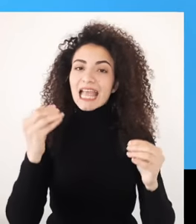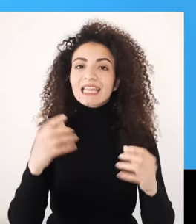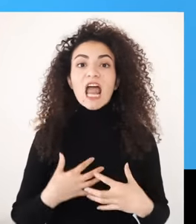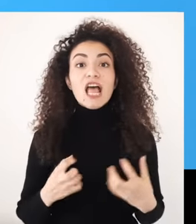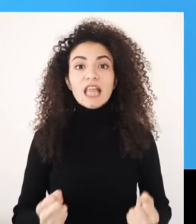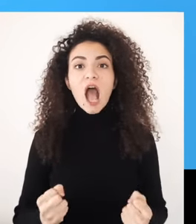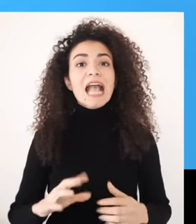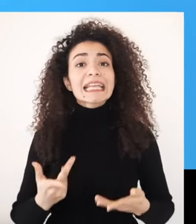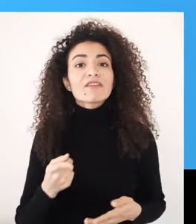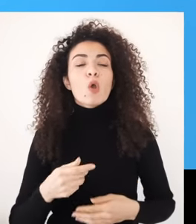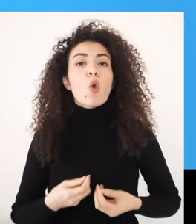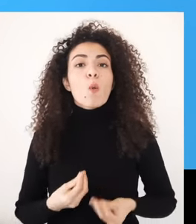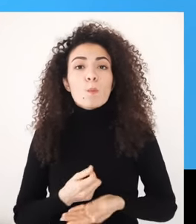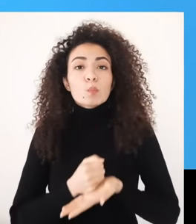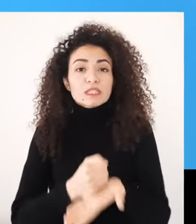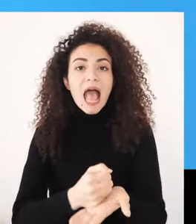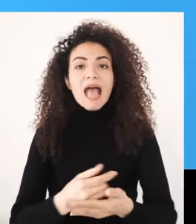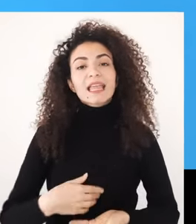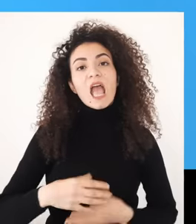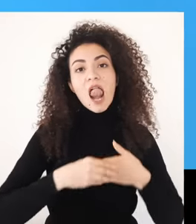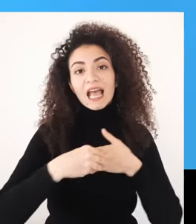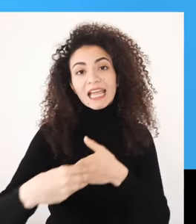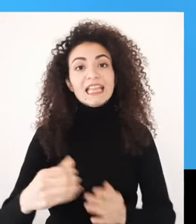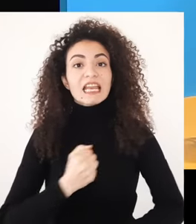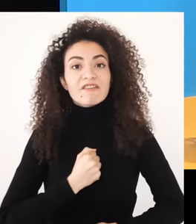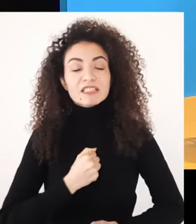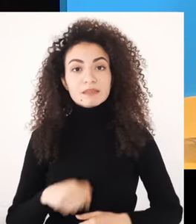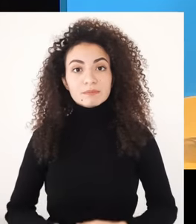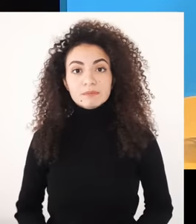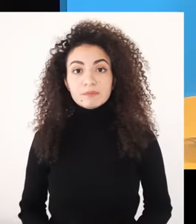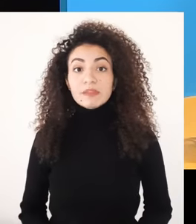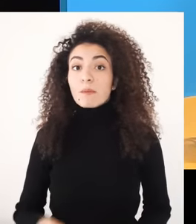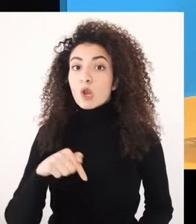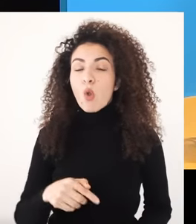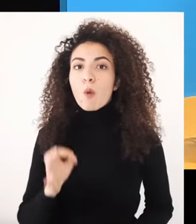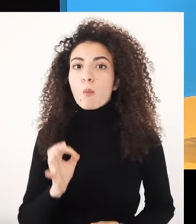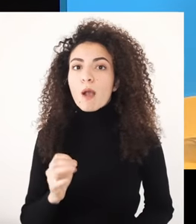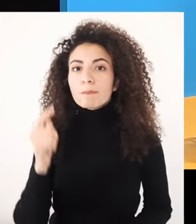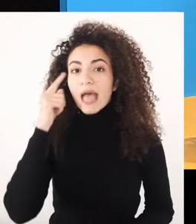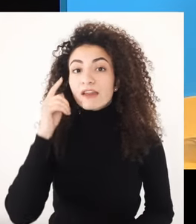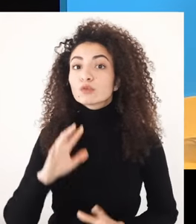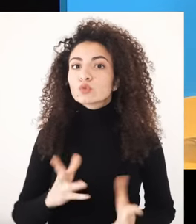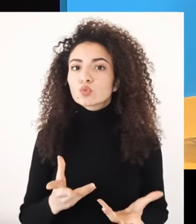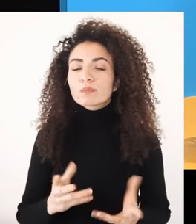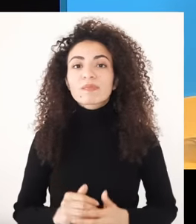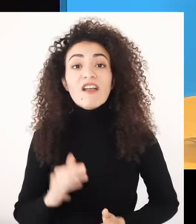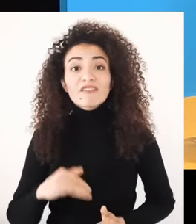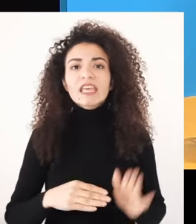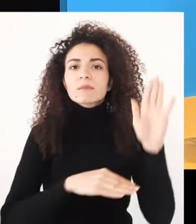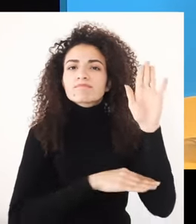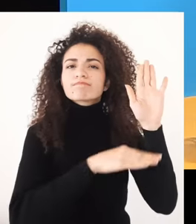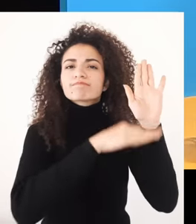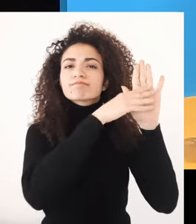تحقيق القيادة الذاتية وتغيير المجتمع من حولنا ولكن اليوم المهم تعرفي إنه هناك